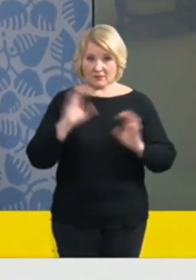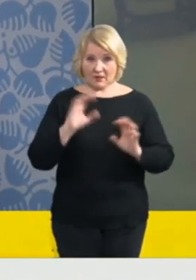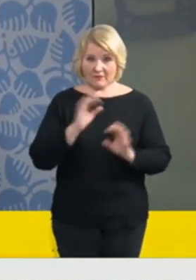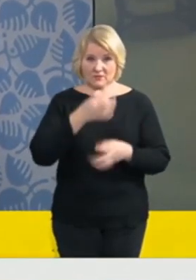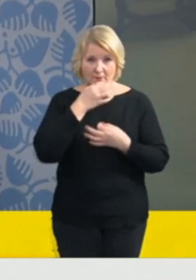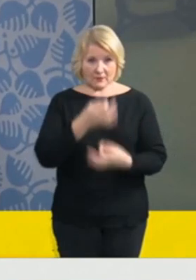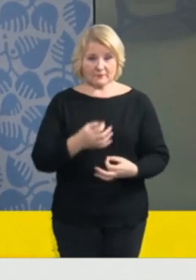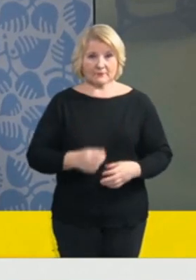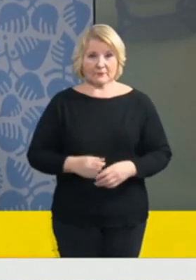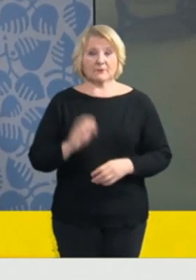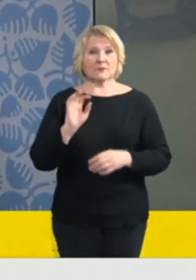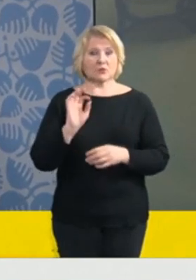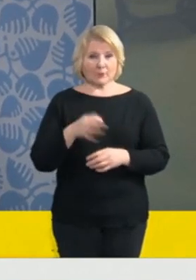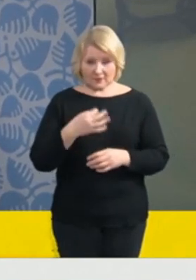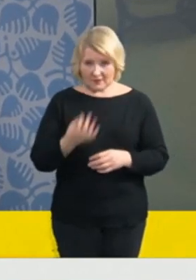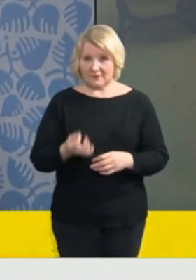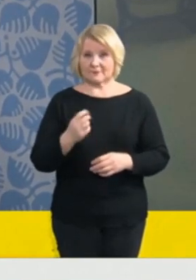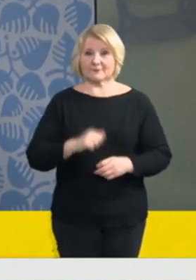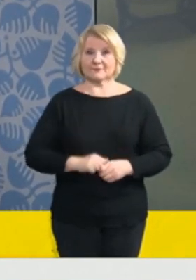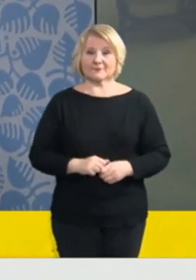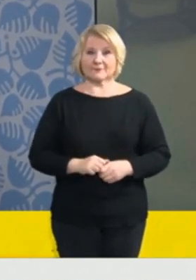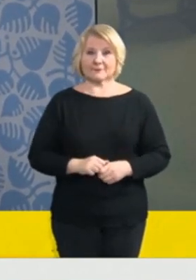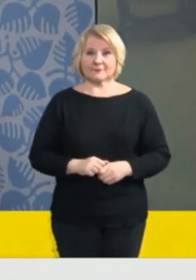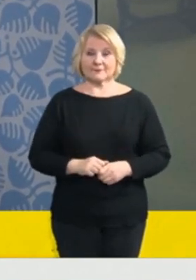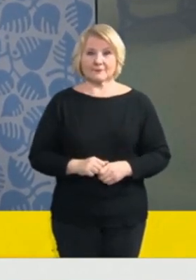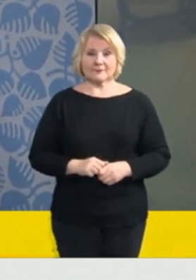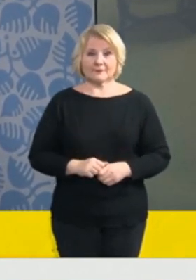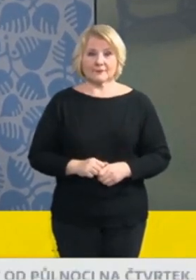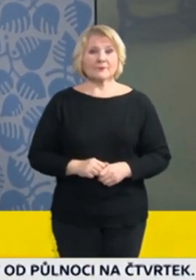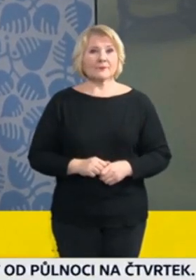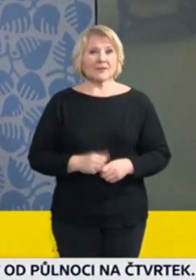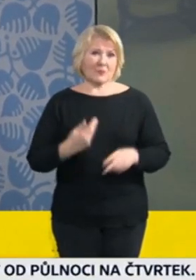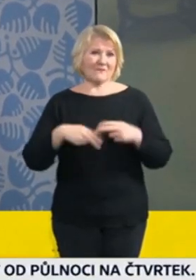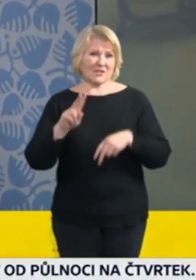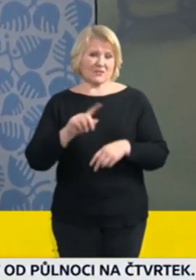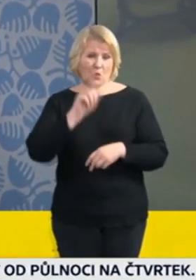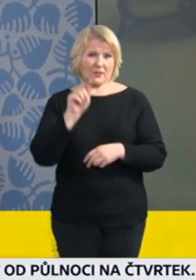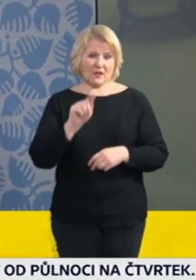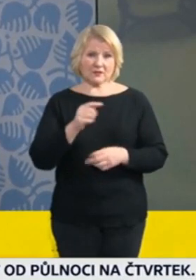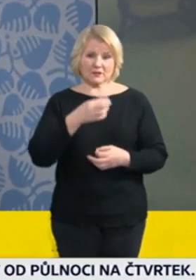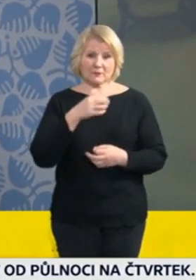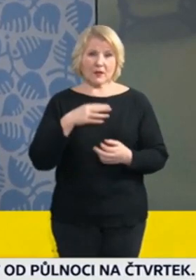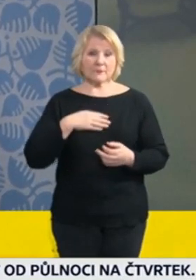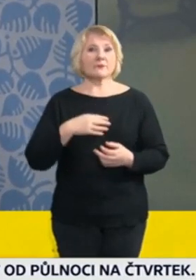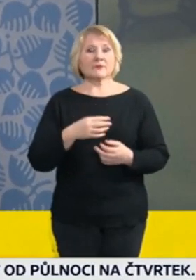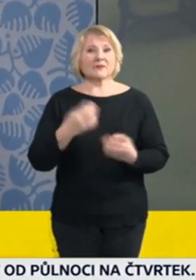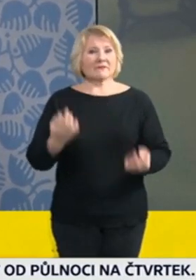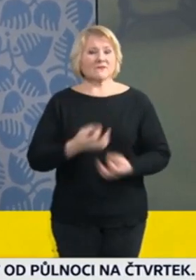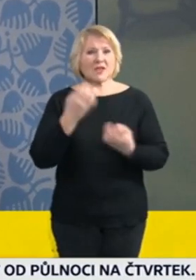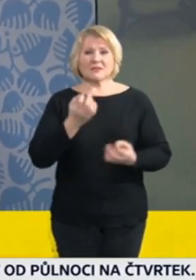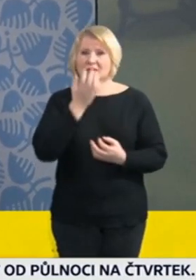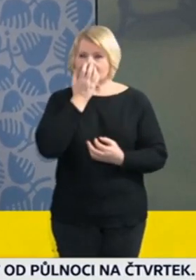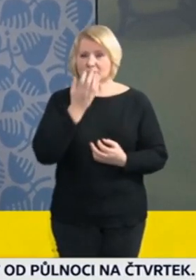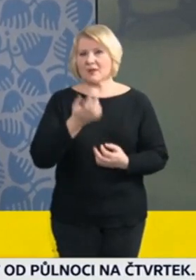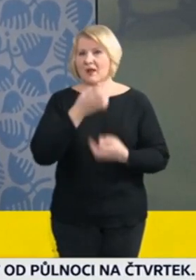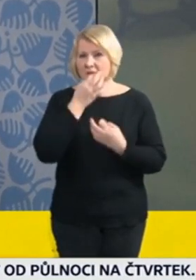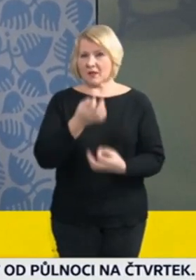Dobrý den, Tereza Stárková, Česká televize. Já mám dotazu víc, tak já bych začala možná, co se týče těch respirátorů. Ještě bych se doptala, tam